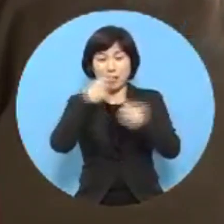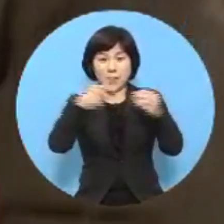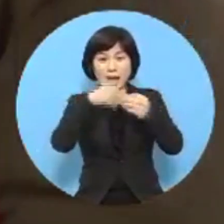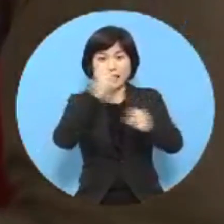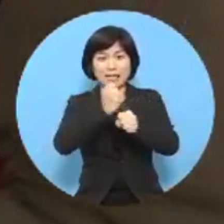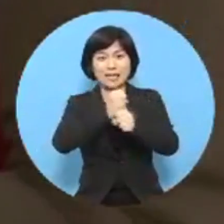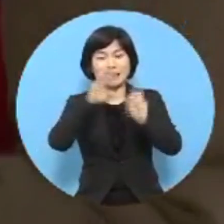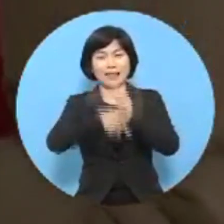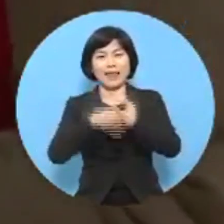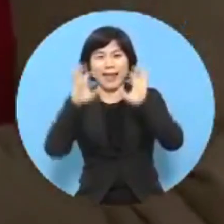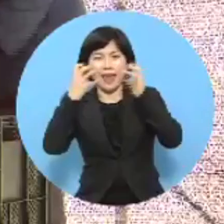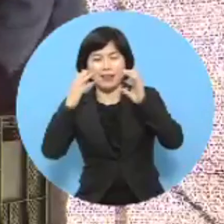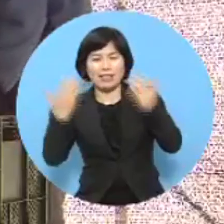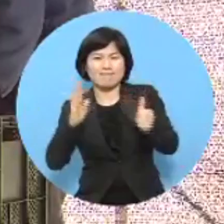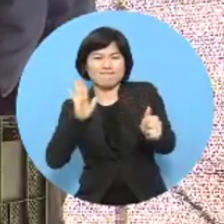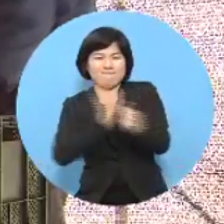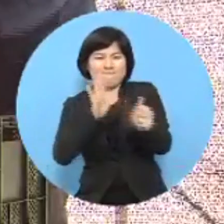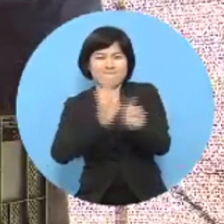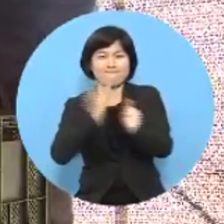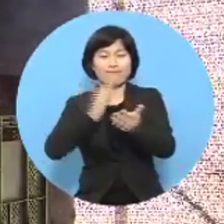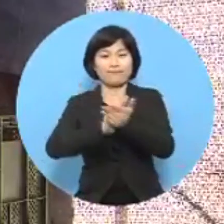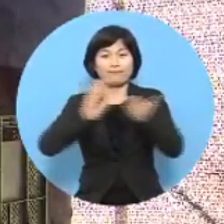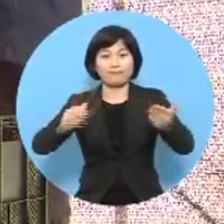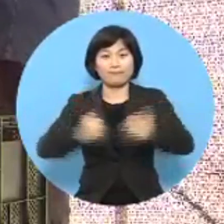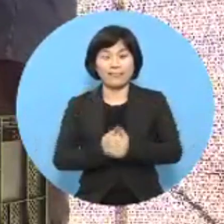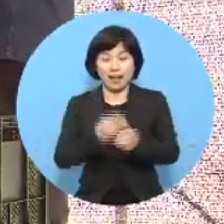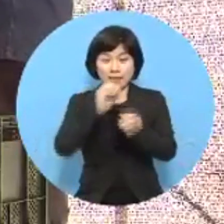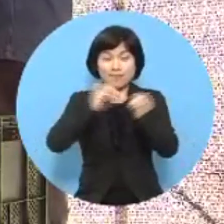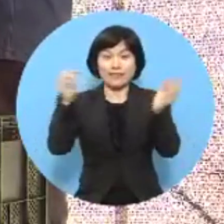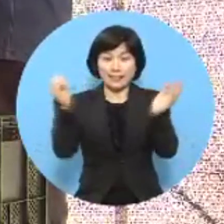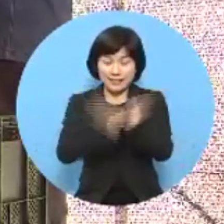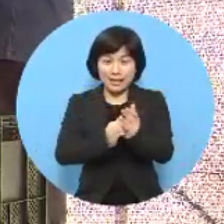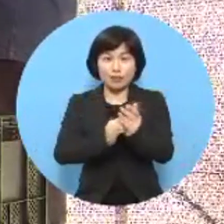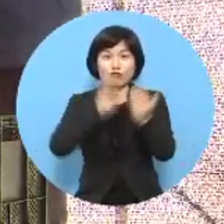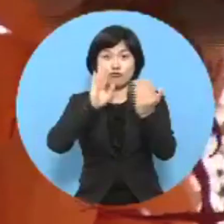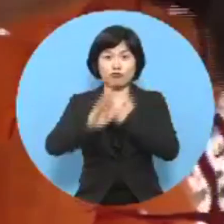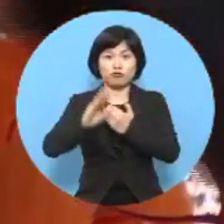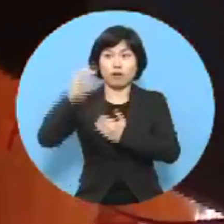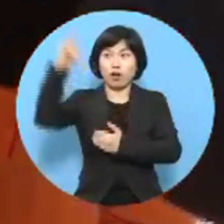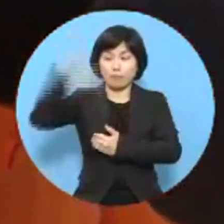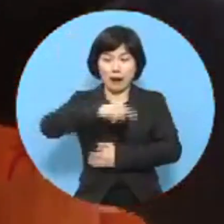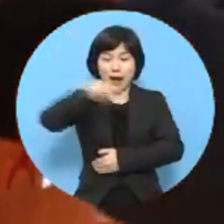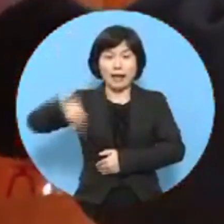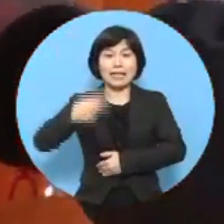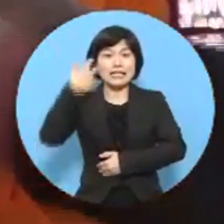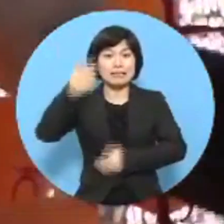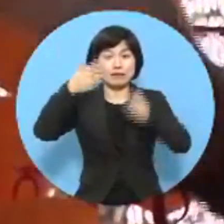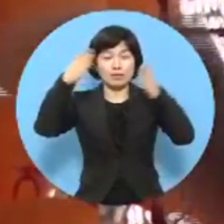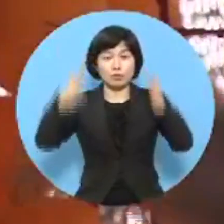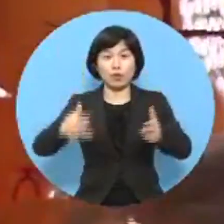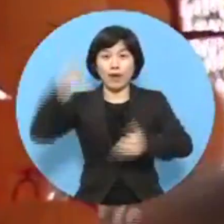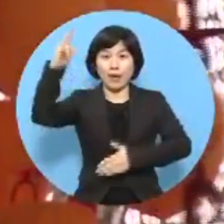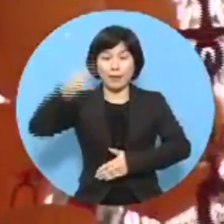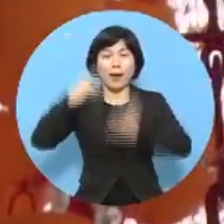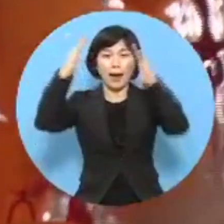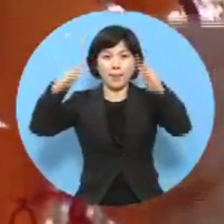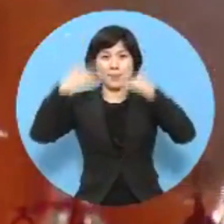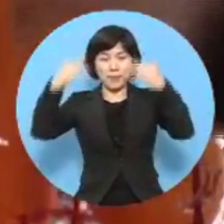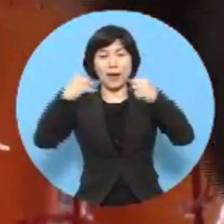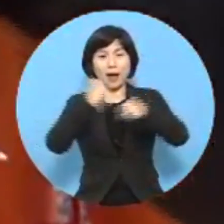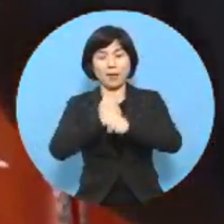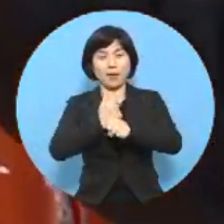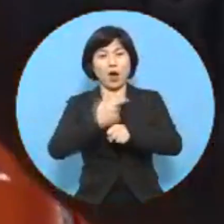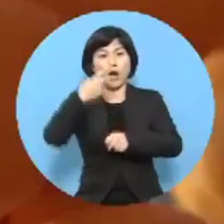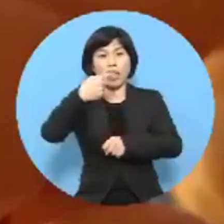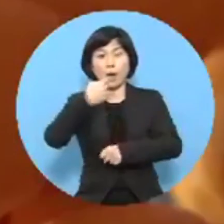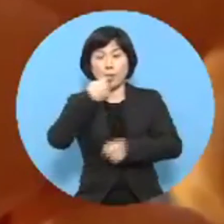아이들도 일손을 거듭니다. 깎은 감은 건조장에서 70일 동안 햇볕과 바람을 맞으며 대봉 곶감으로